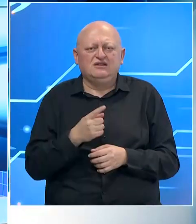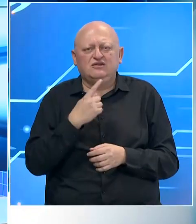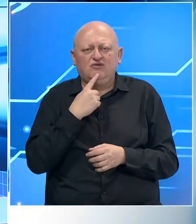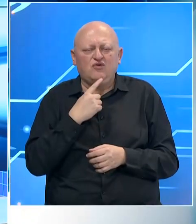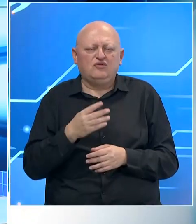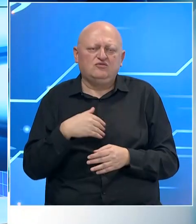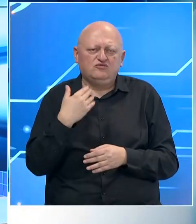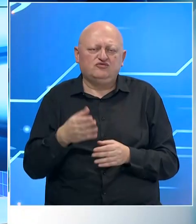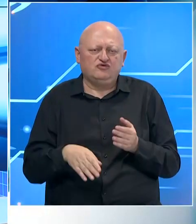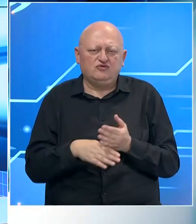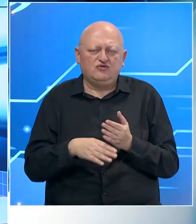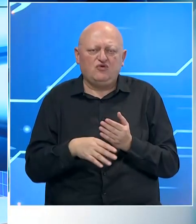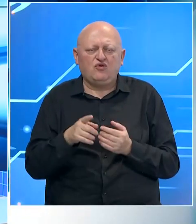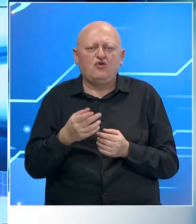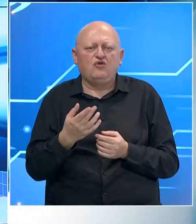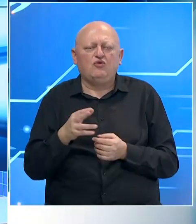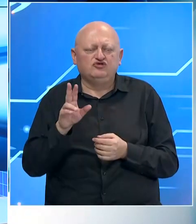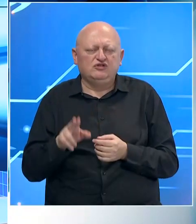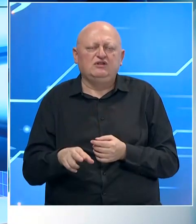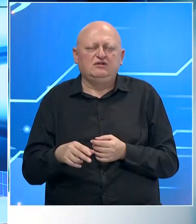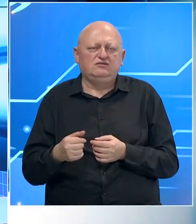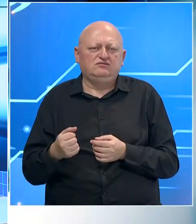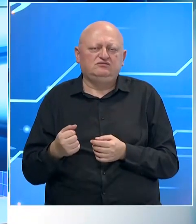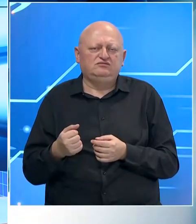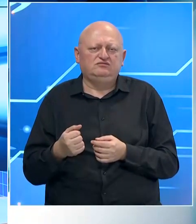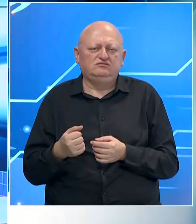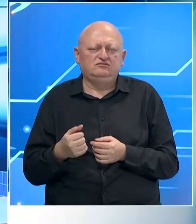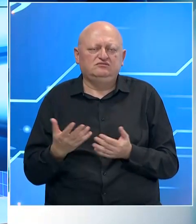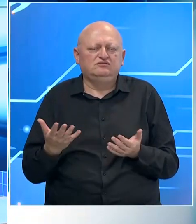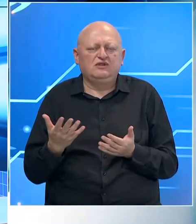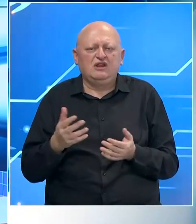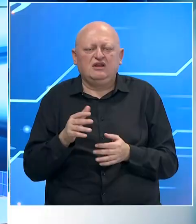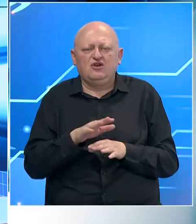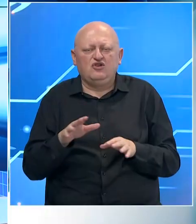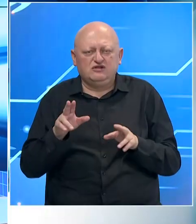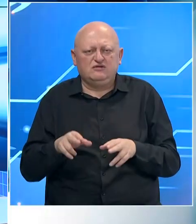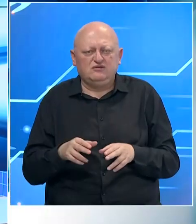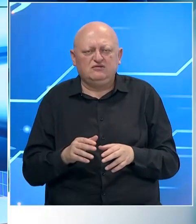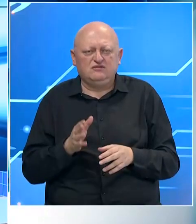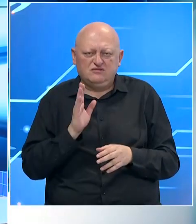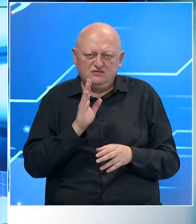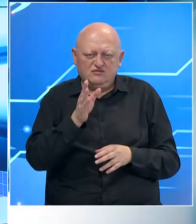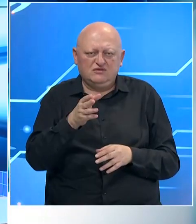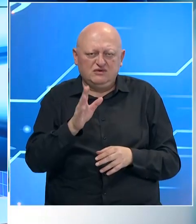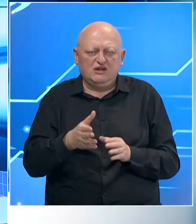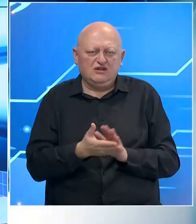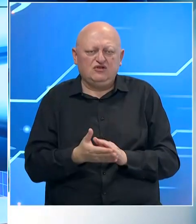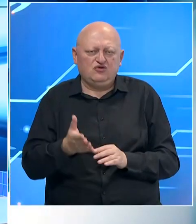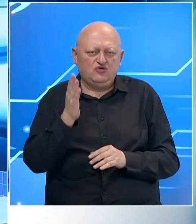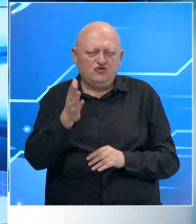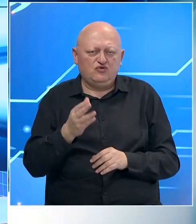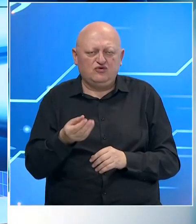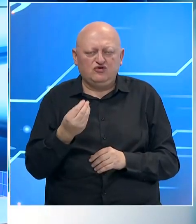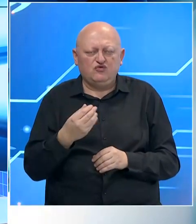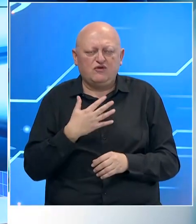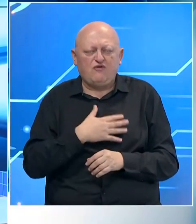se pruža pomoć ono koliko se može i gdje god se može prići i dati ruka dobre